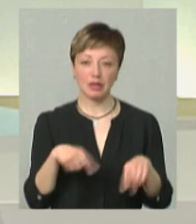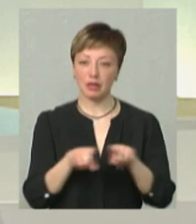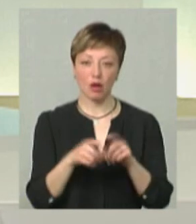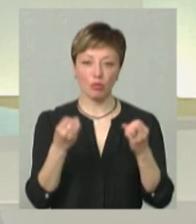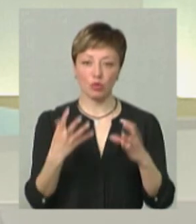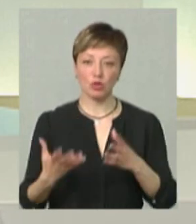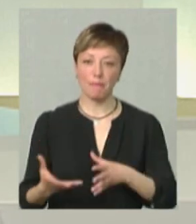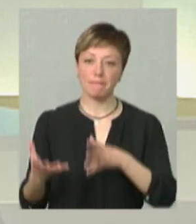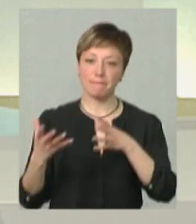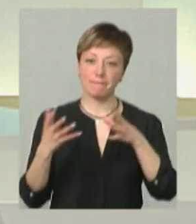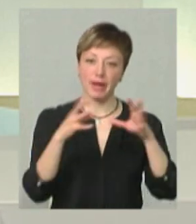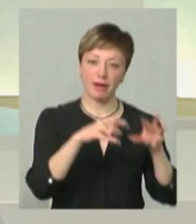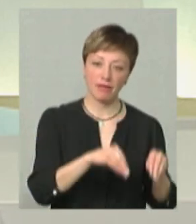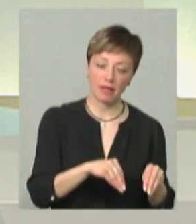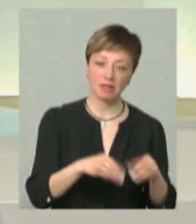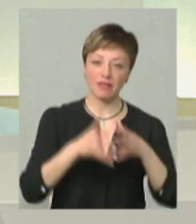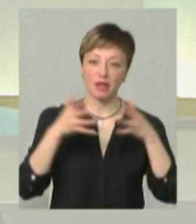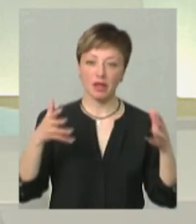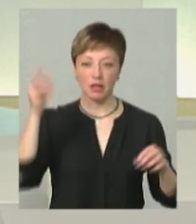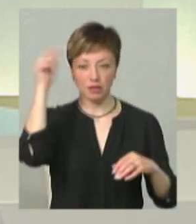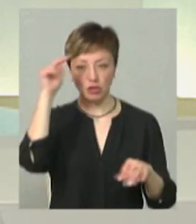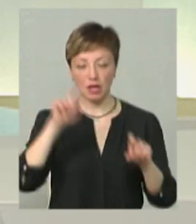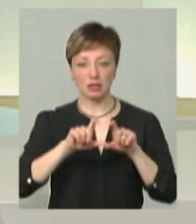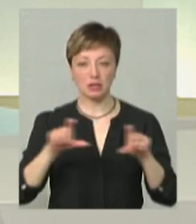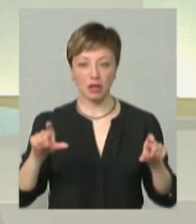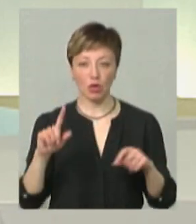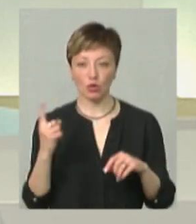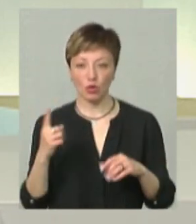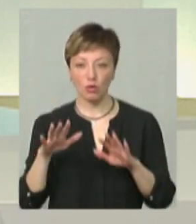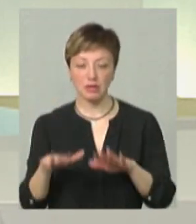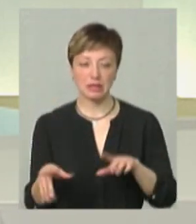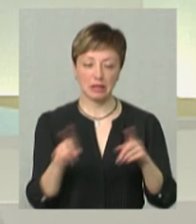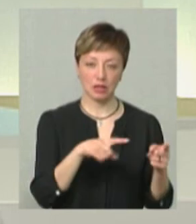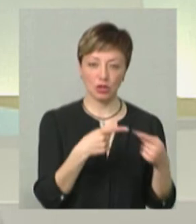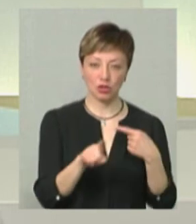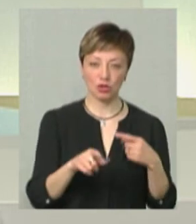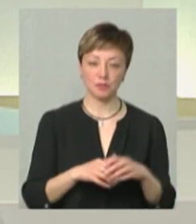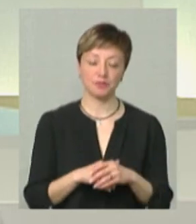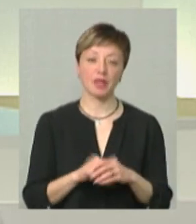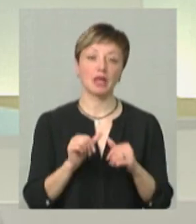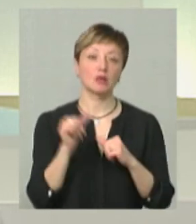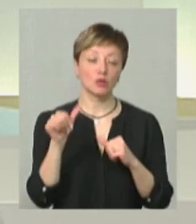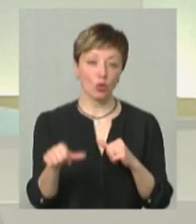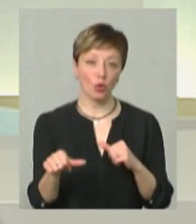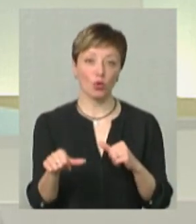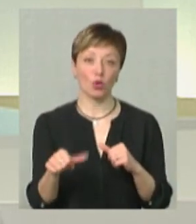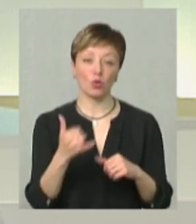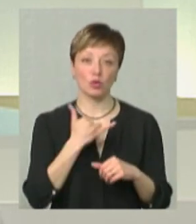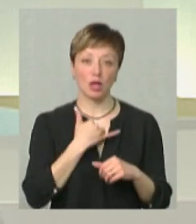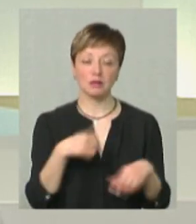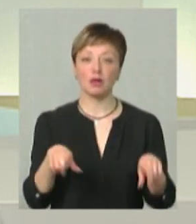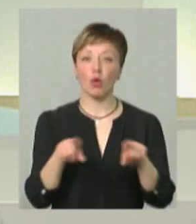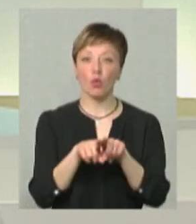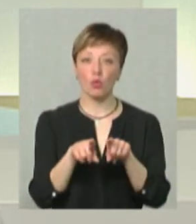просто перевести великий навчальний заклад з одного місця на інше. Крім того, до нас в